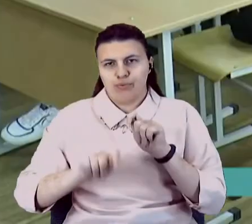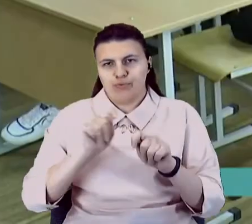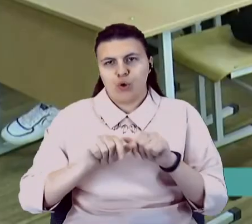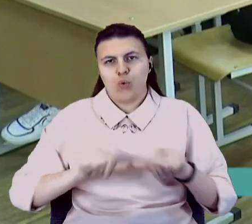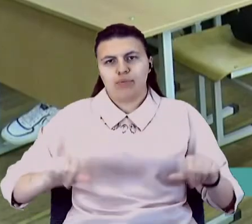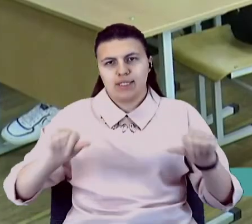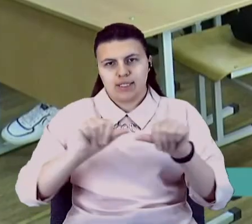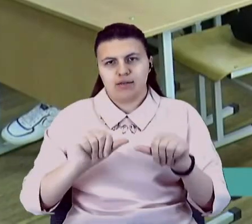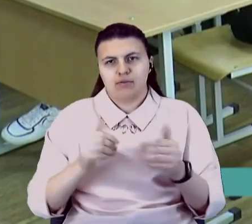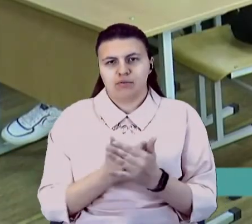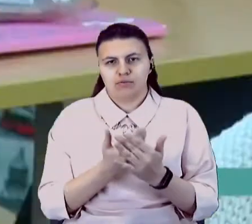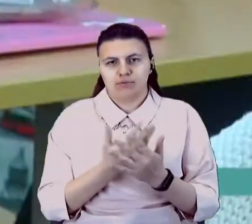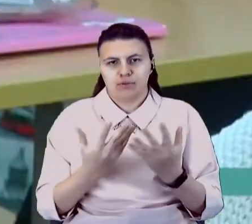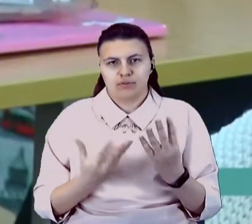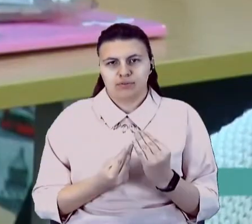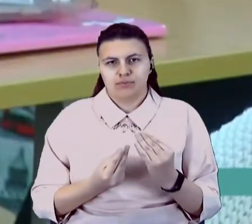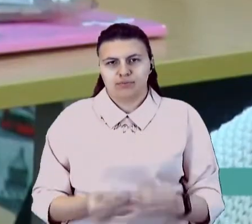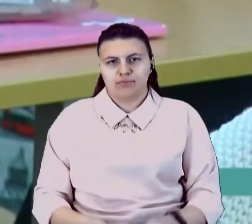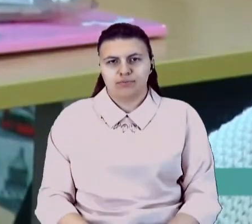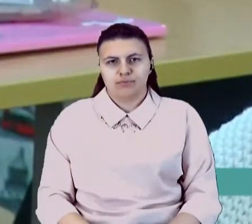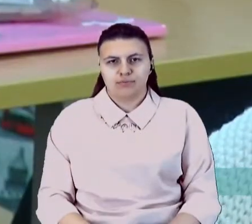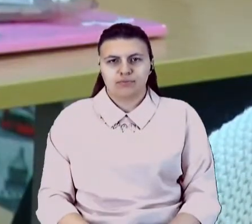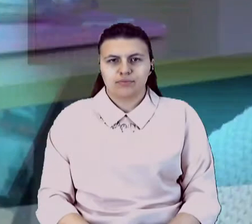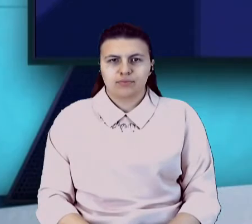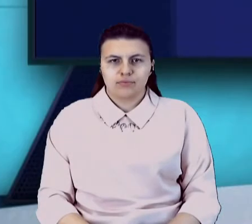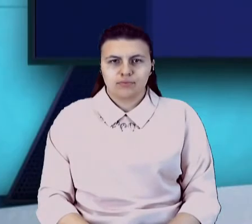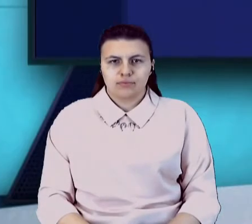Анастасія Славкова, Андрій Резніков, новини на Суспільному.